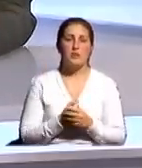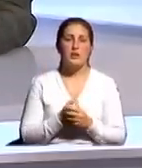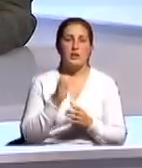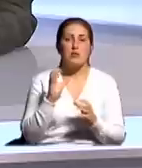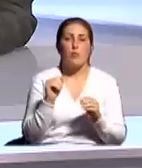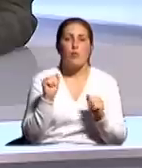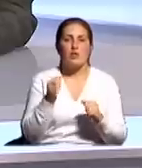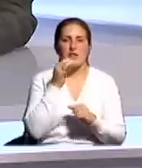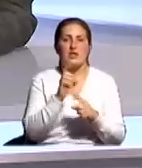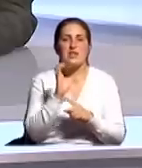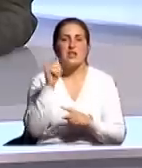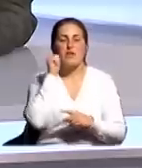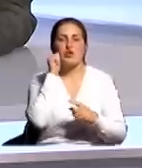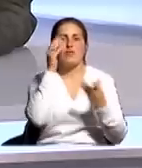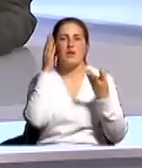завтрашнего дня,